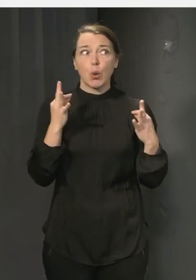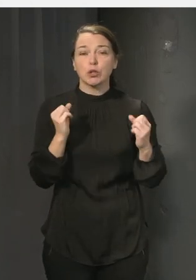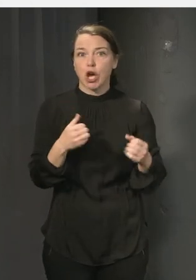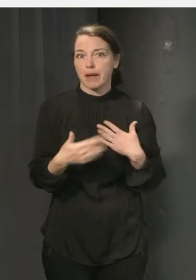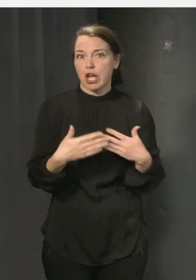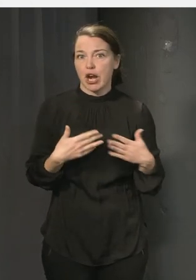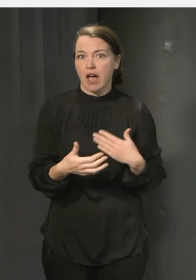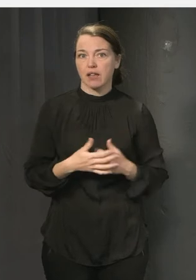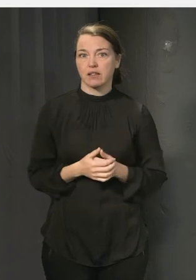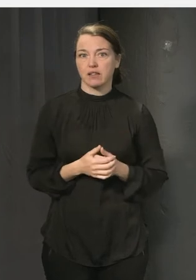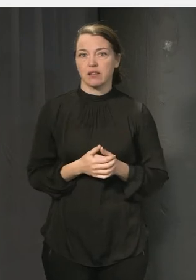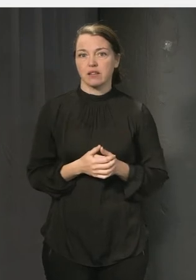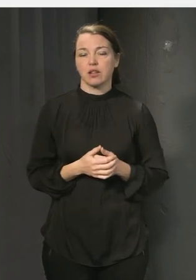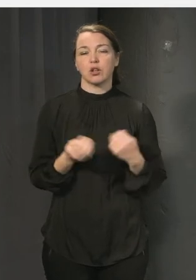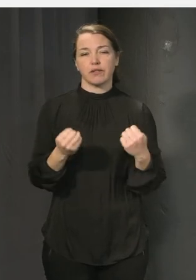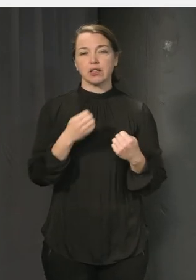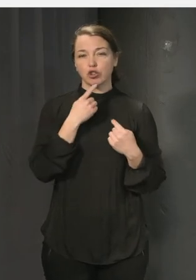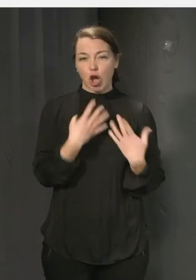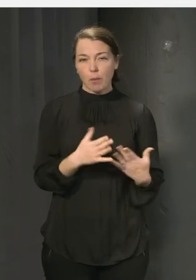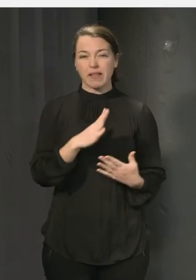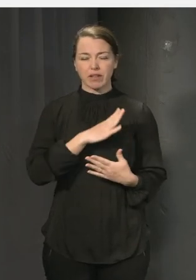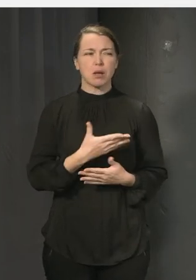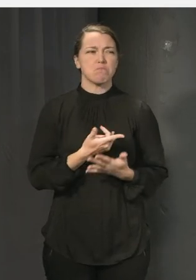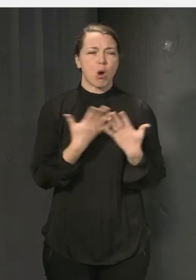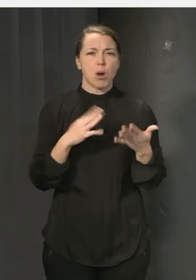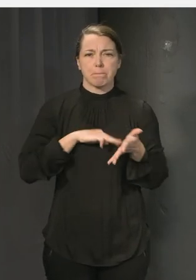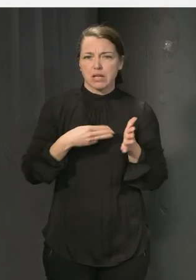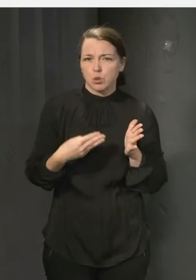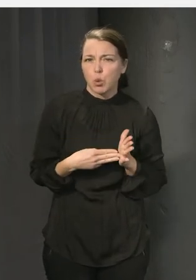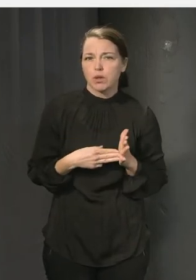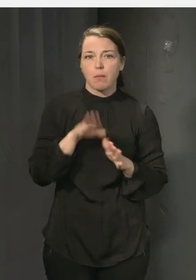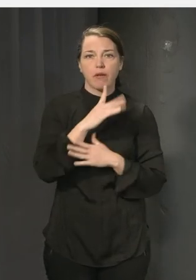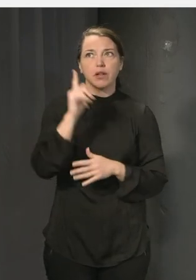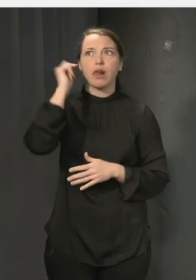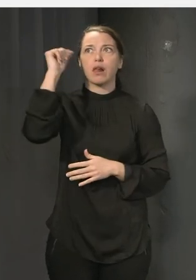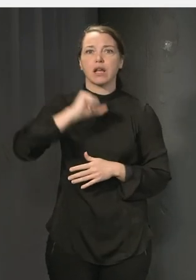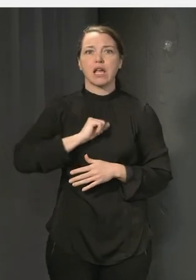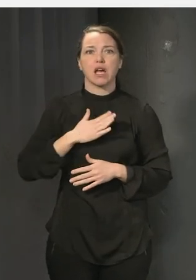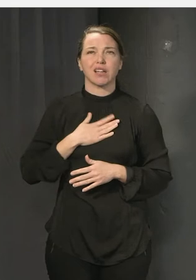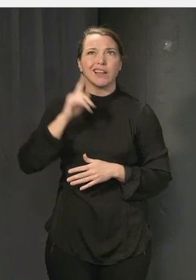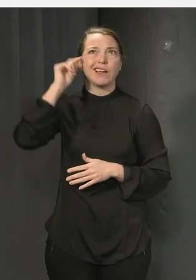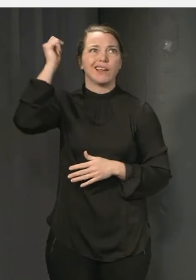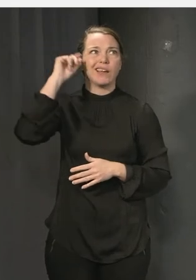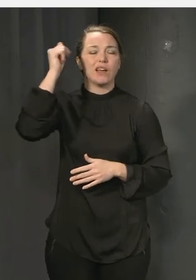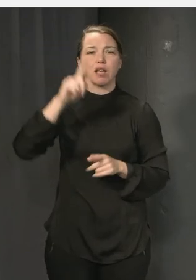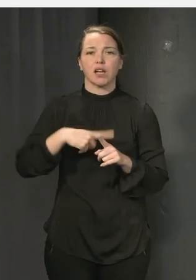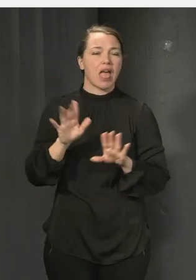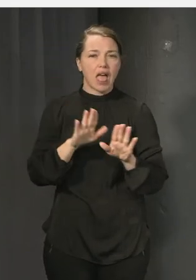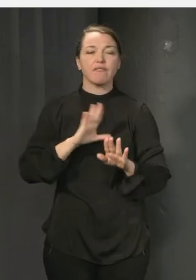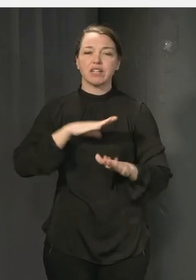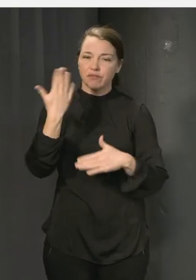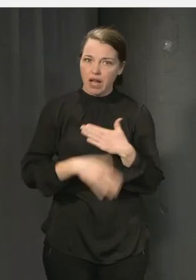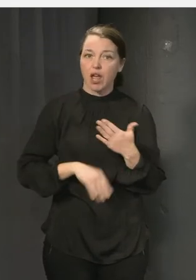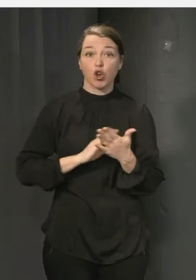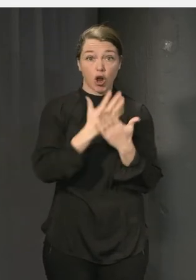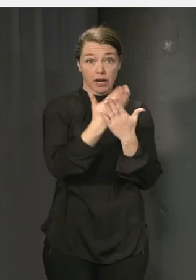viktigt att nämna att det finns så mycket metoder. Vi behöver inte uppfinna hjulet. Till exempel de här kartläggningarna